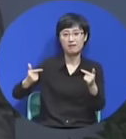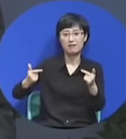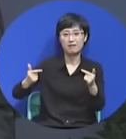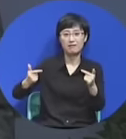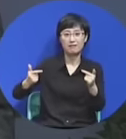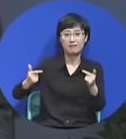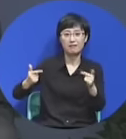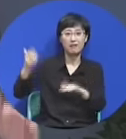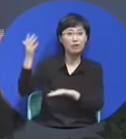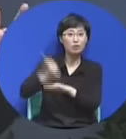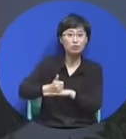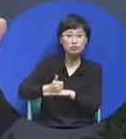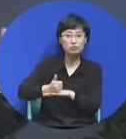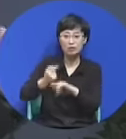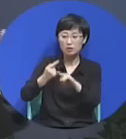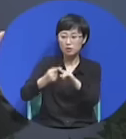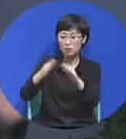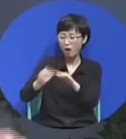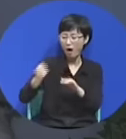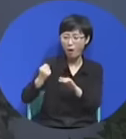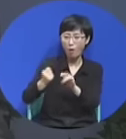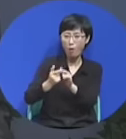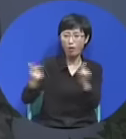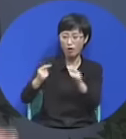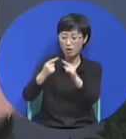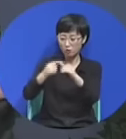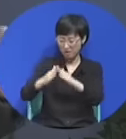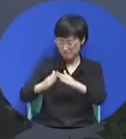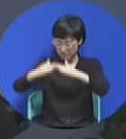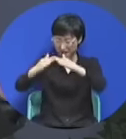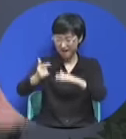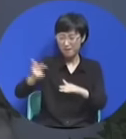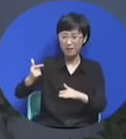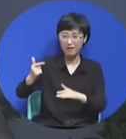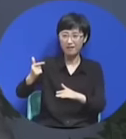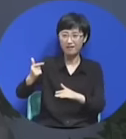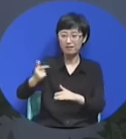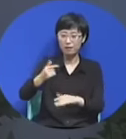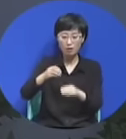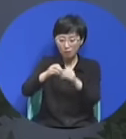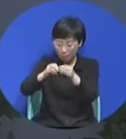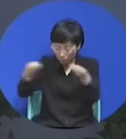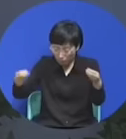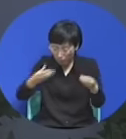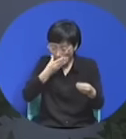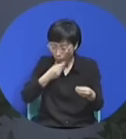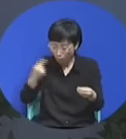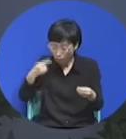그래서 이 교회가 커서 너무 커지니까 복음은 없어지고 문제가 오게 된 겁니다.